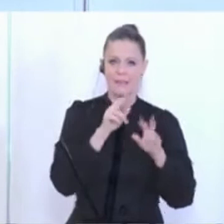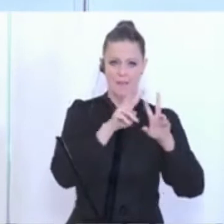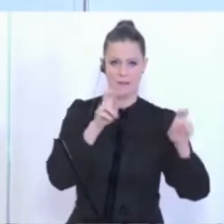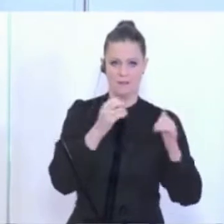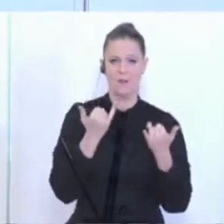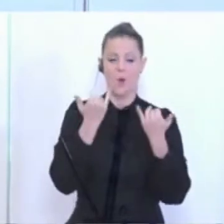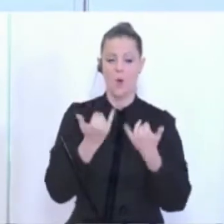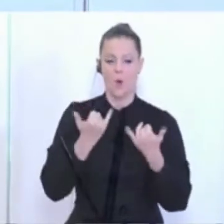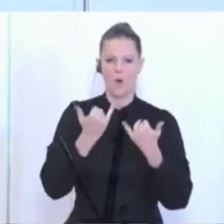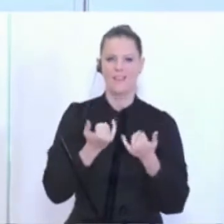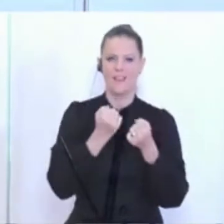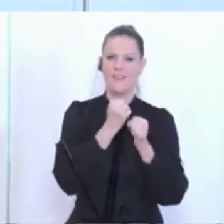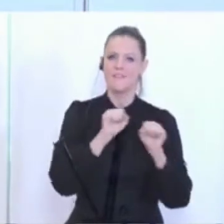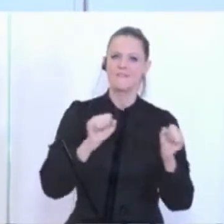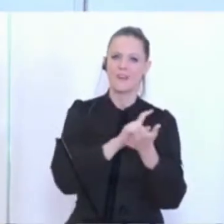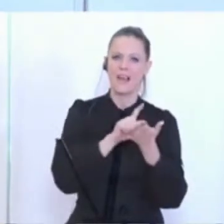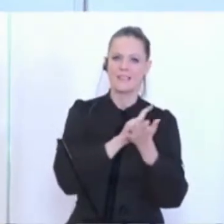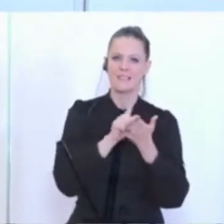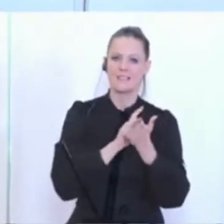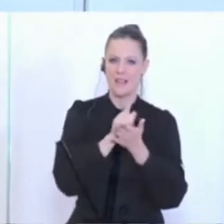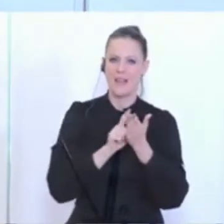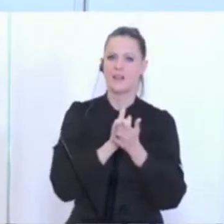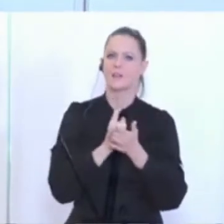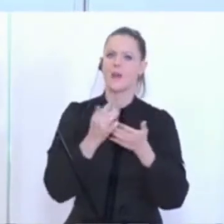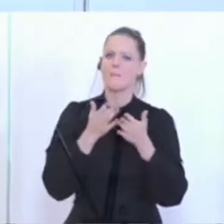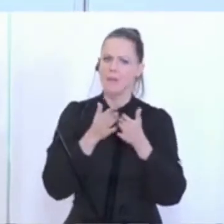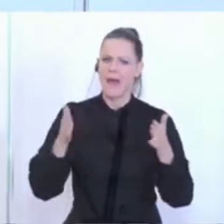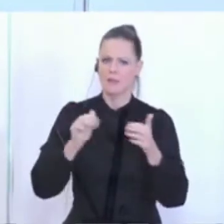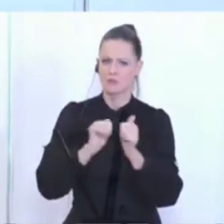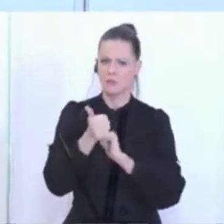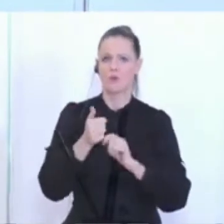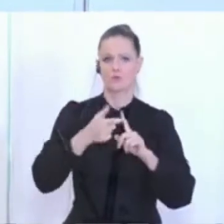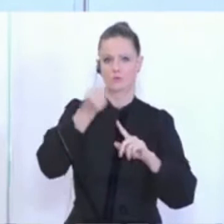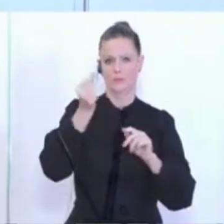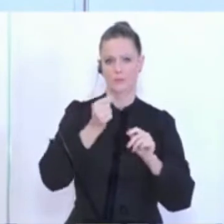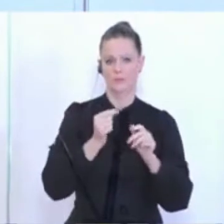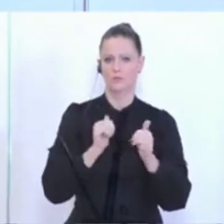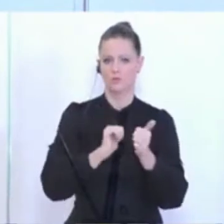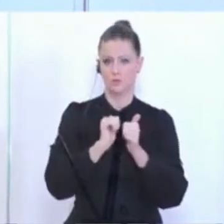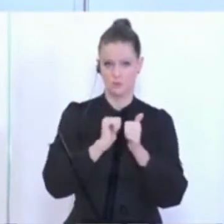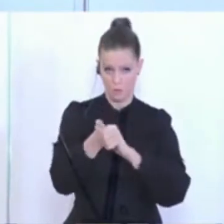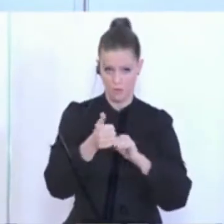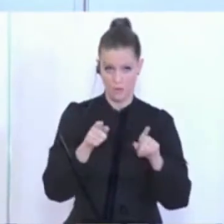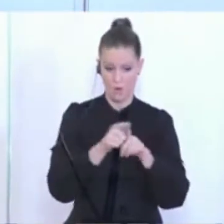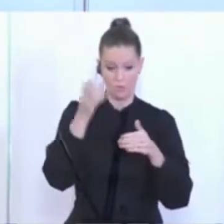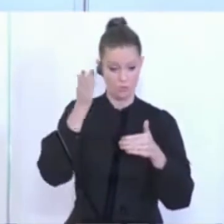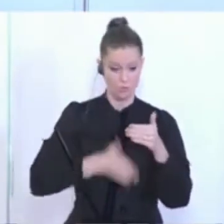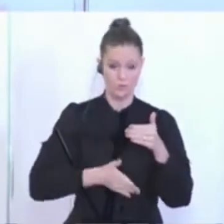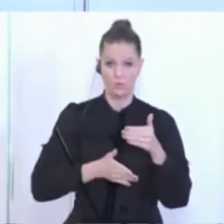einmal um den Freizeit- und Breitensport und anschließend nochmal um den Spitzensport. Und ganz zum Schluss geht es um die Überlegungen